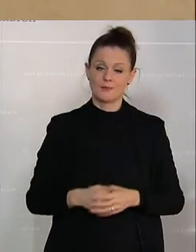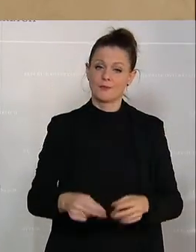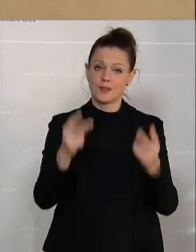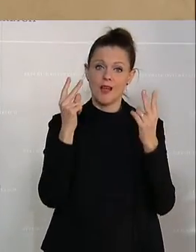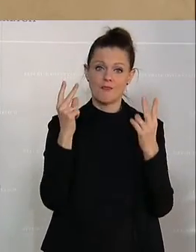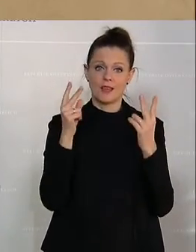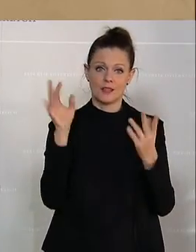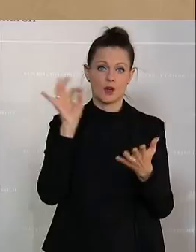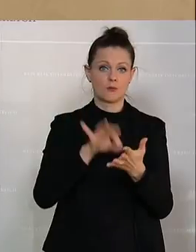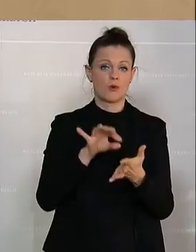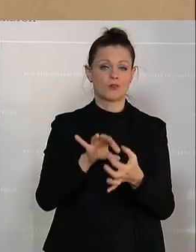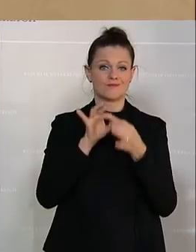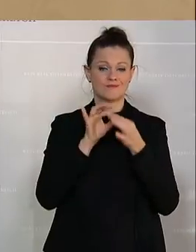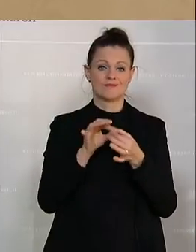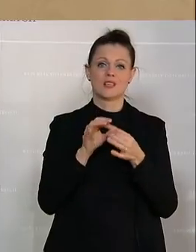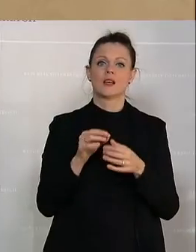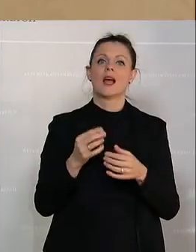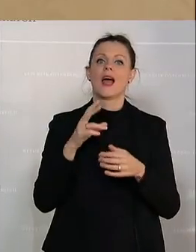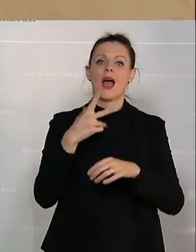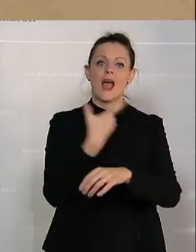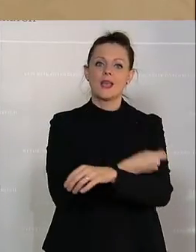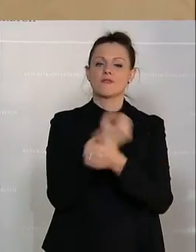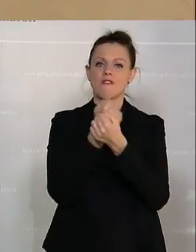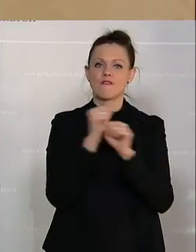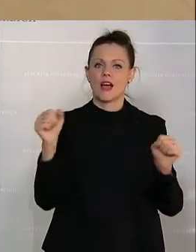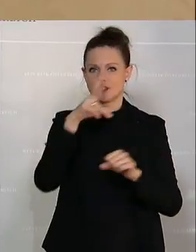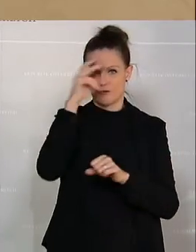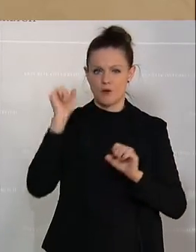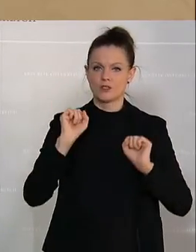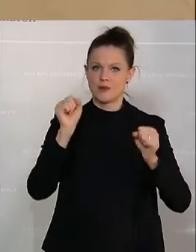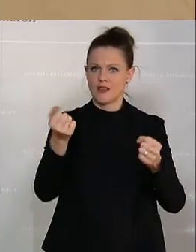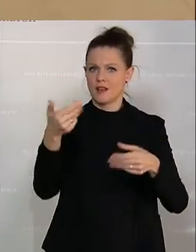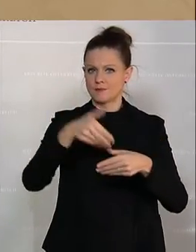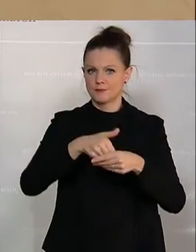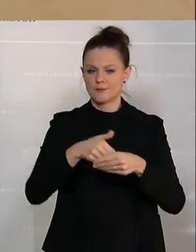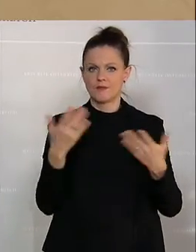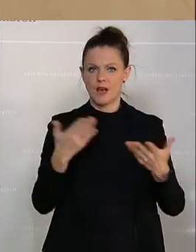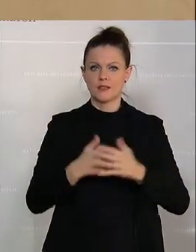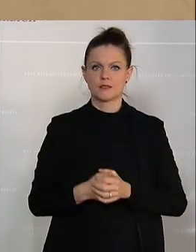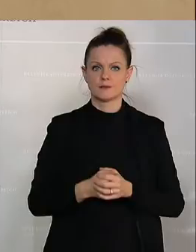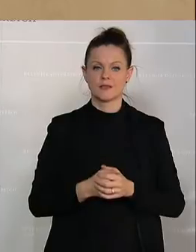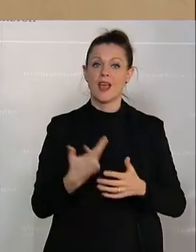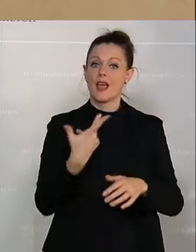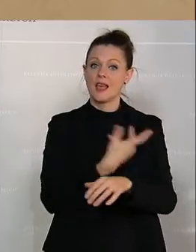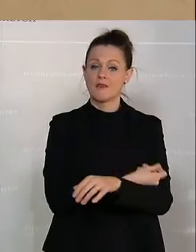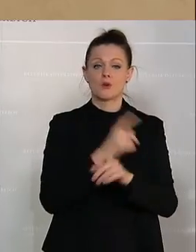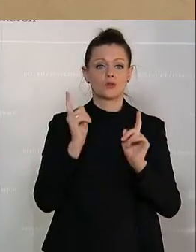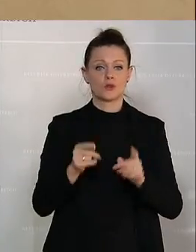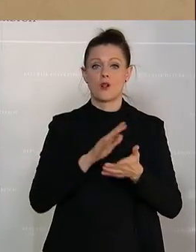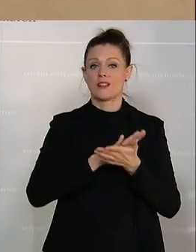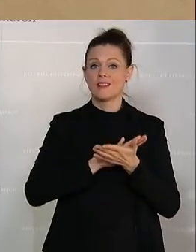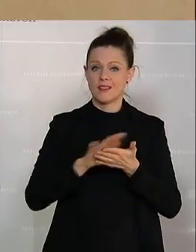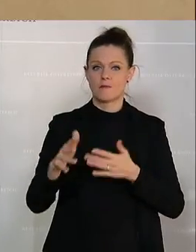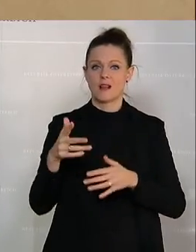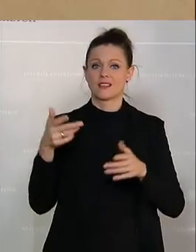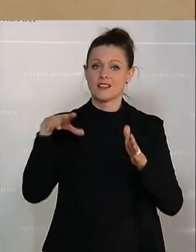in dem Impffreiheitsvolksbegehren war, dass eine Impfung nie zwangsweise durchgeführt werden